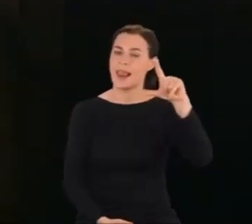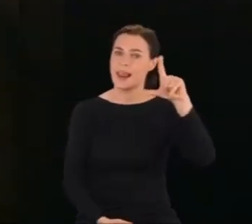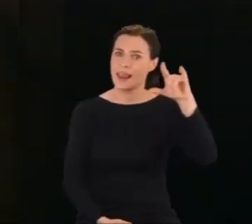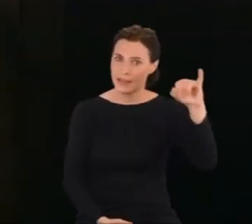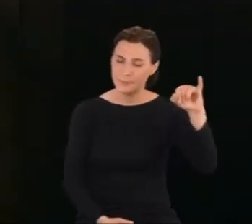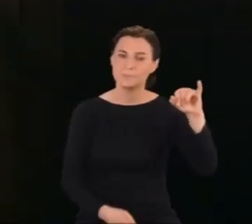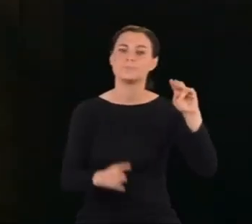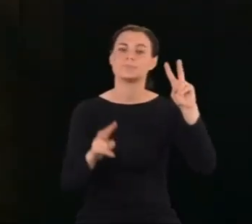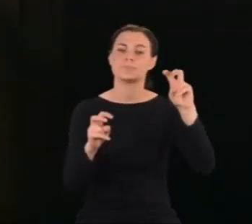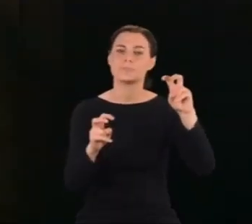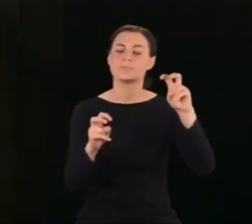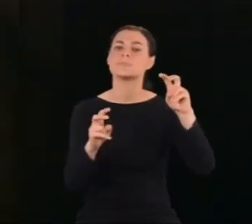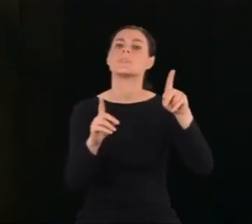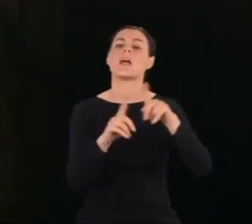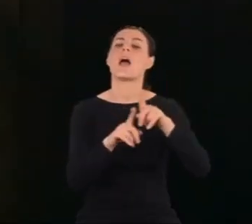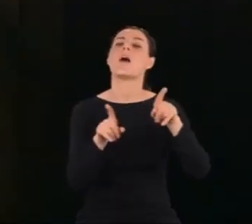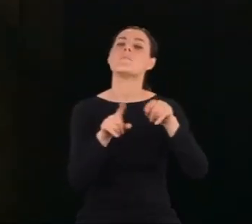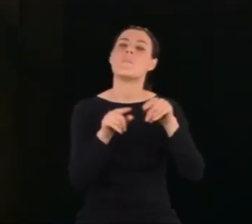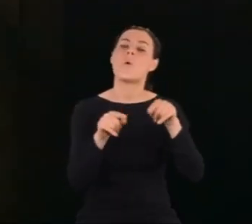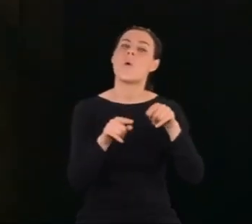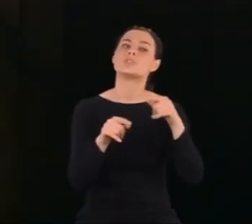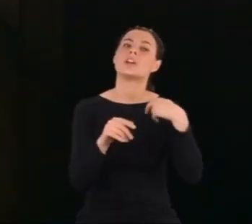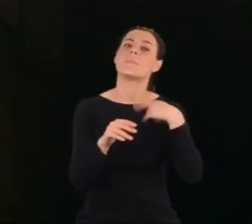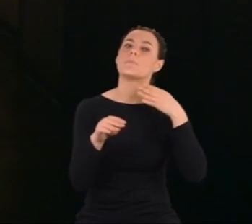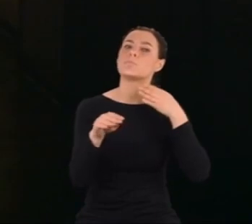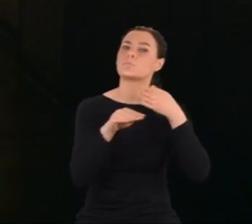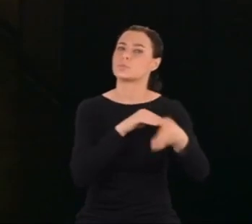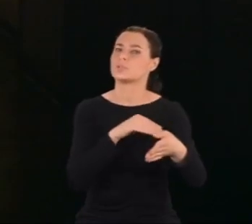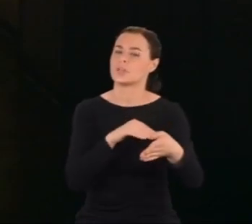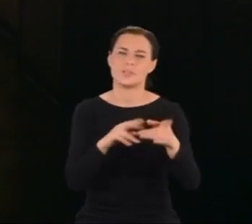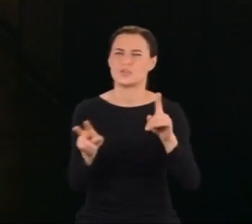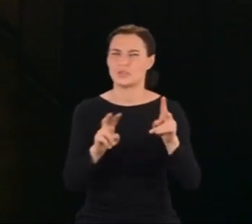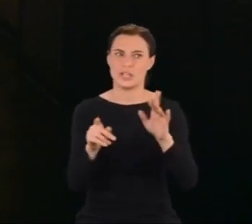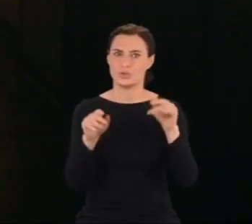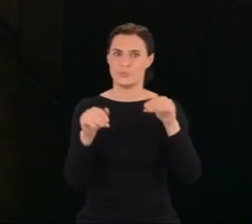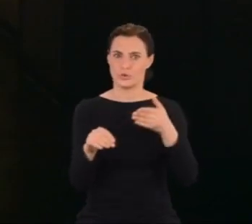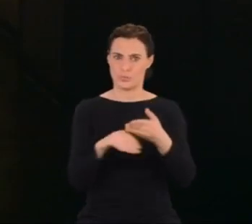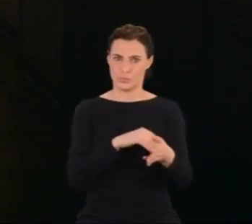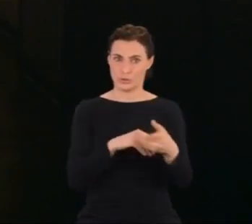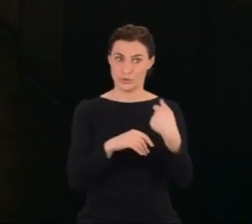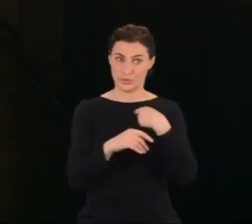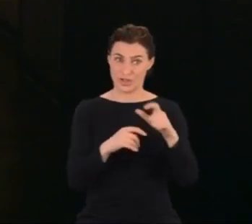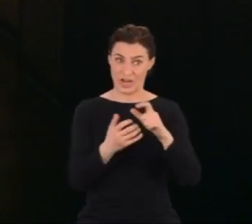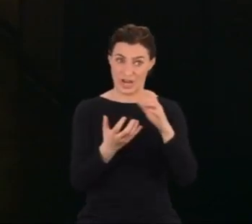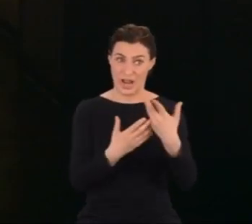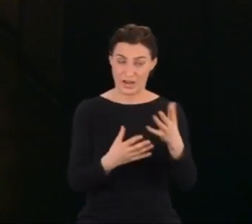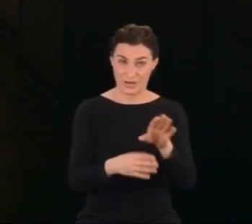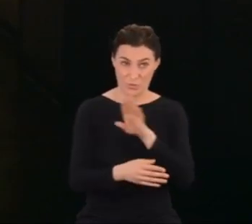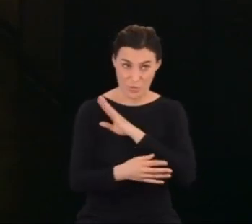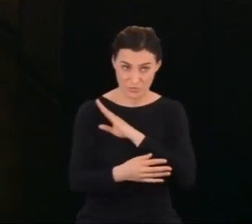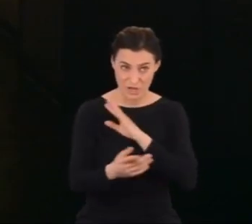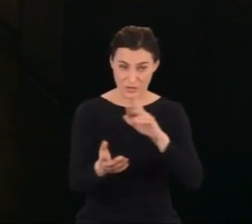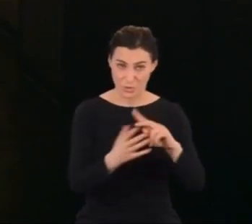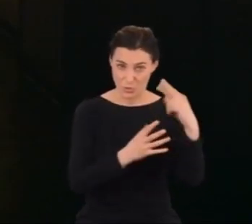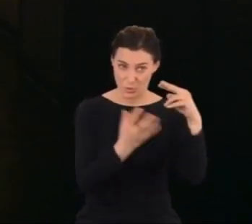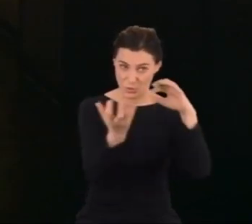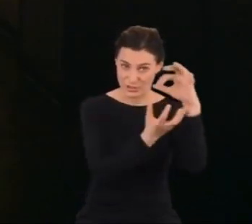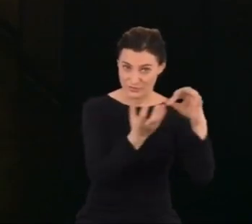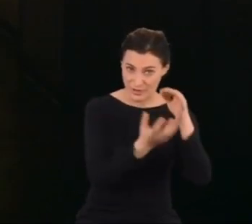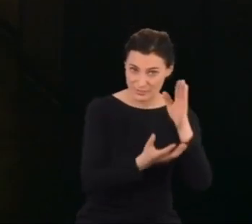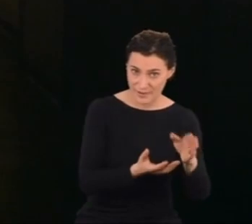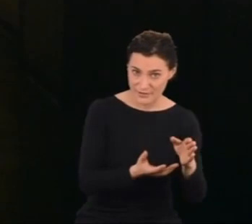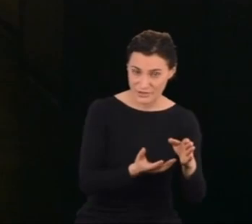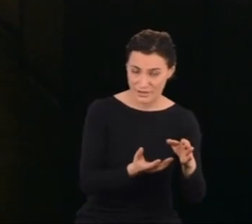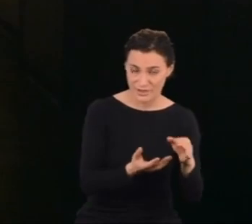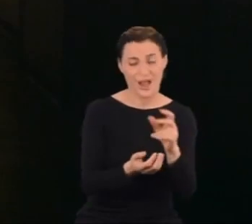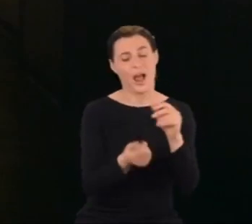to możliwe, również później. Chciał zabrać na tamten świat wspomnienia? A może jego decyzja wcale nie była